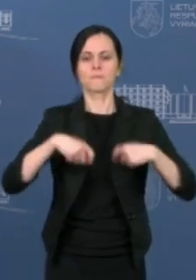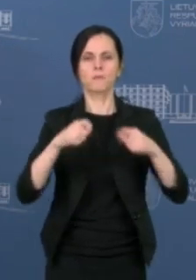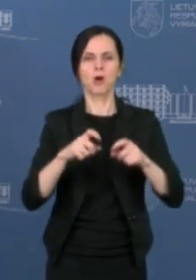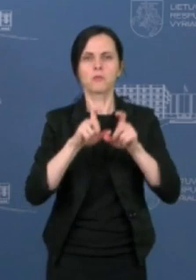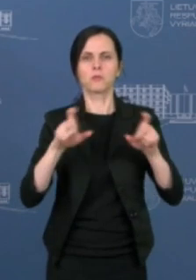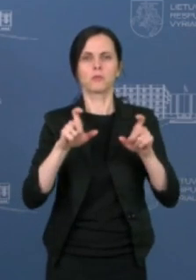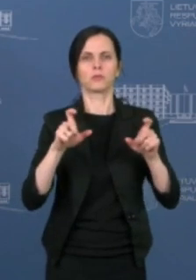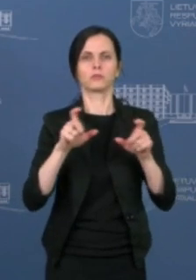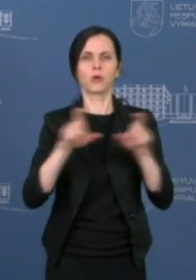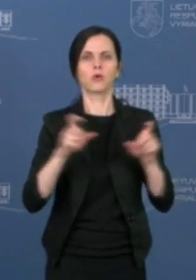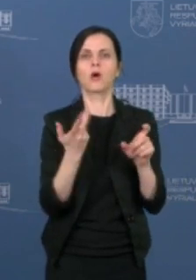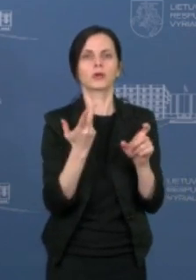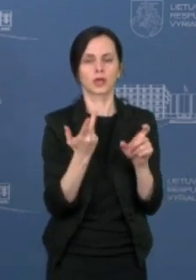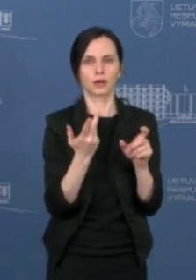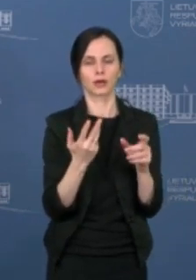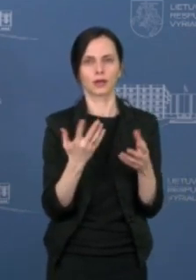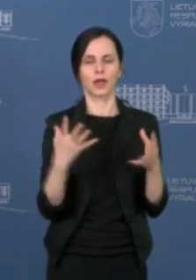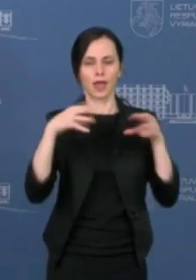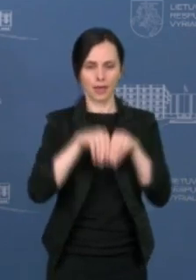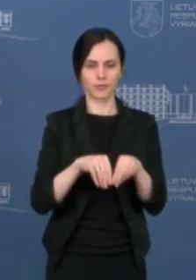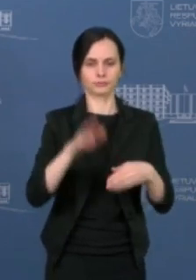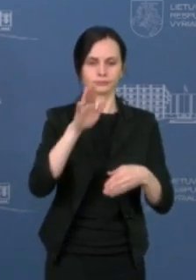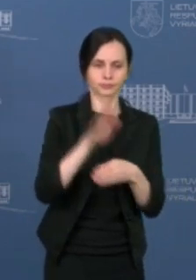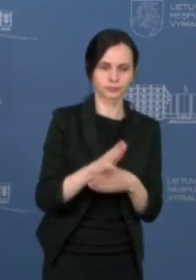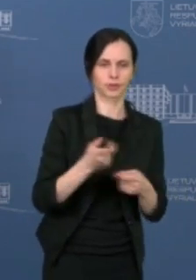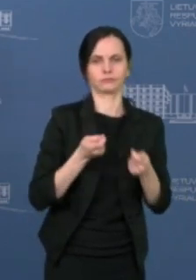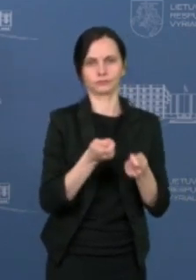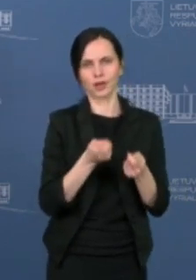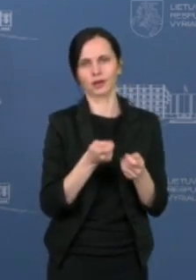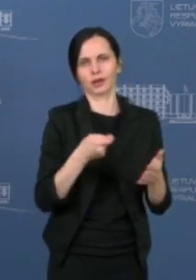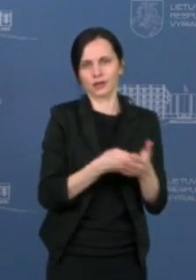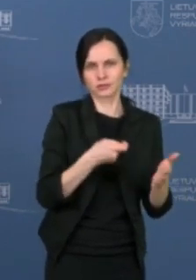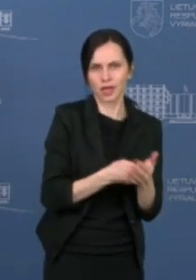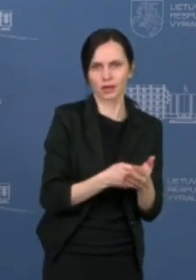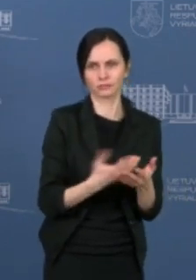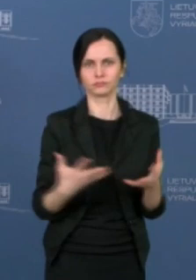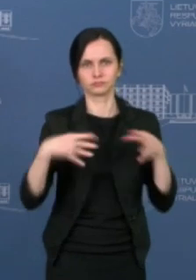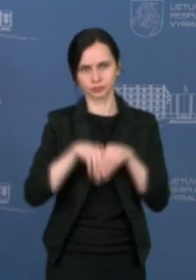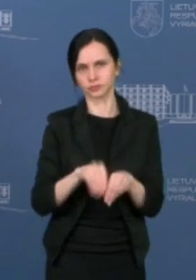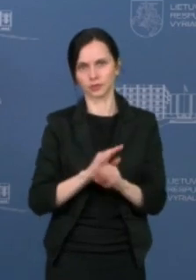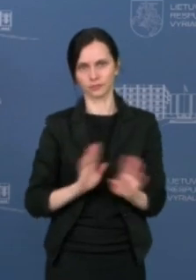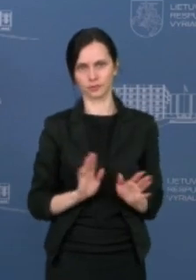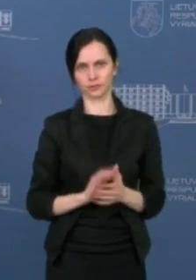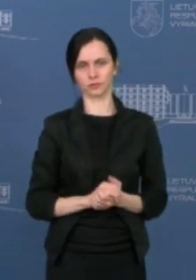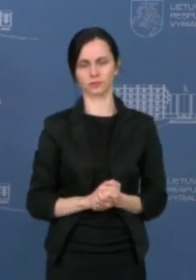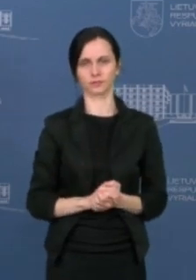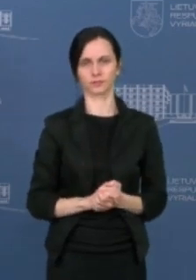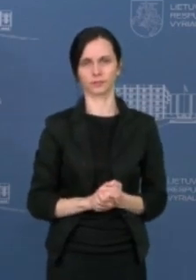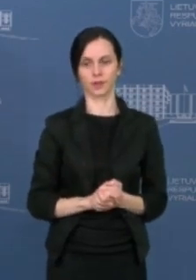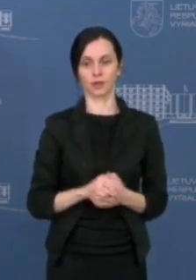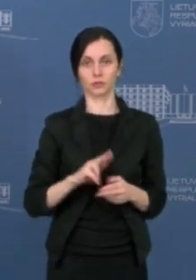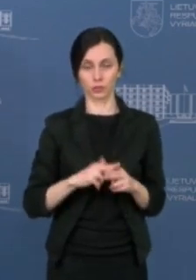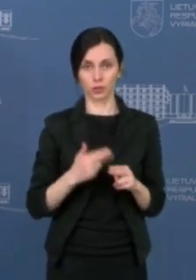tas plotas su prekystaliais, prekiamis, kasa ir panašiai. Tai štai tokios